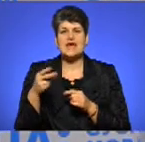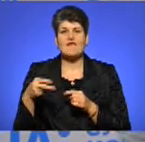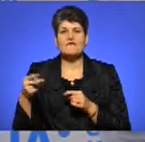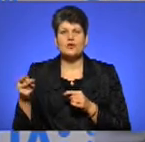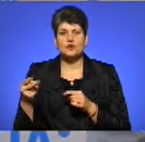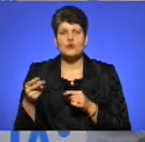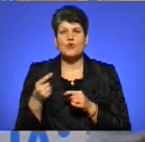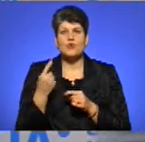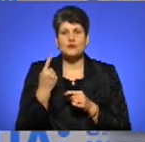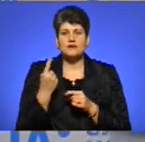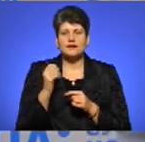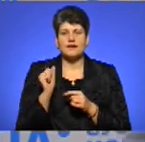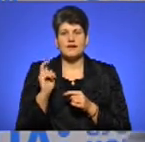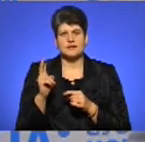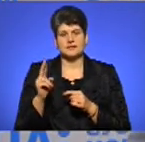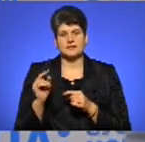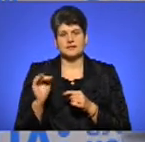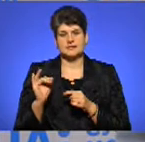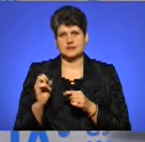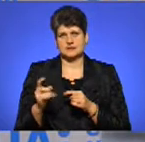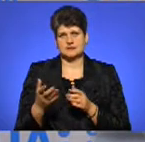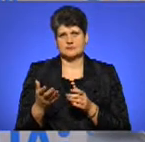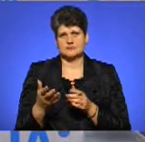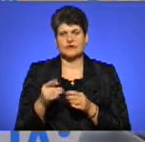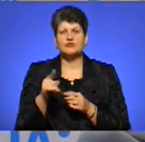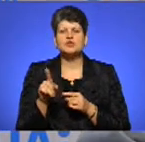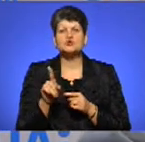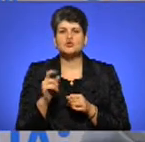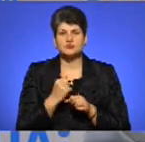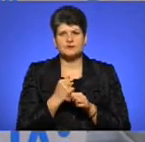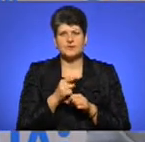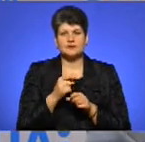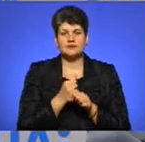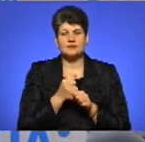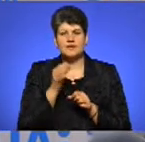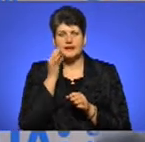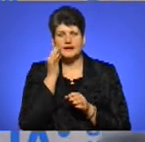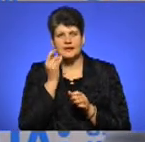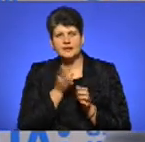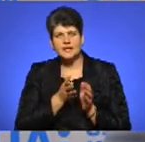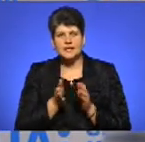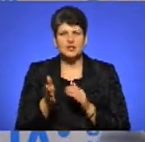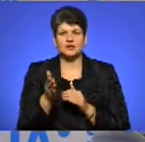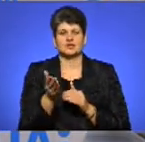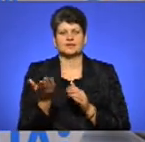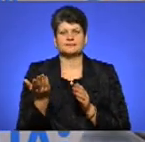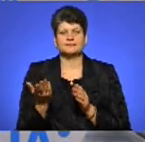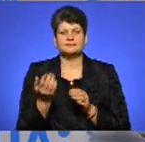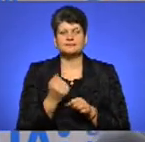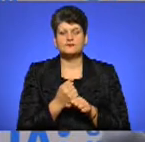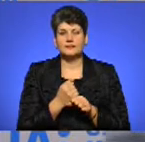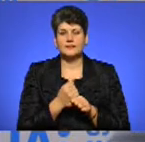Тільки один акциз. Ось. Значить, вони що зробили? Вони хитріше пішли трошечки. Якби це не було парадоксально,